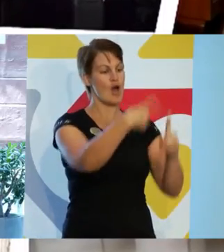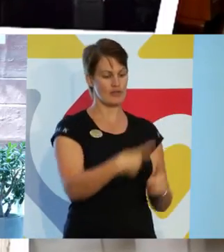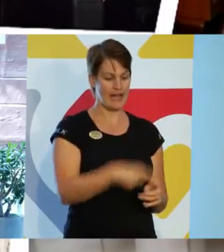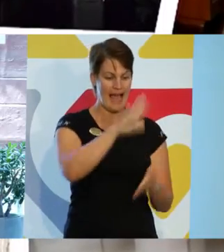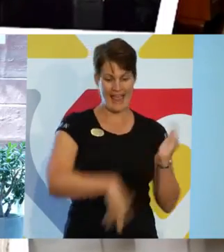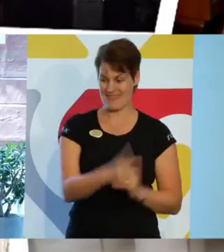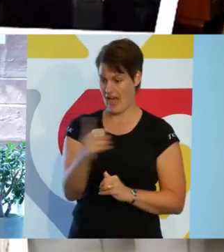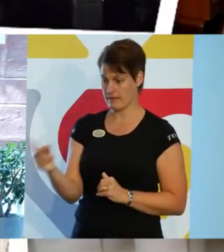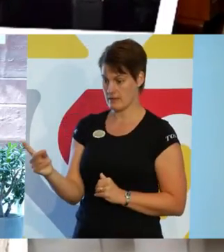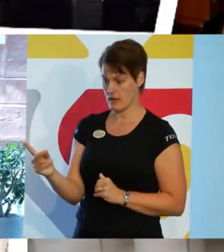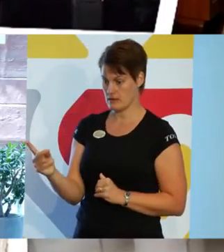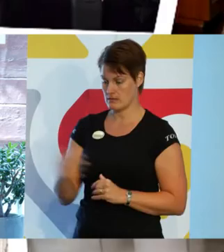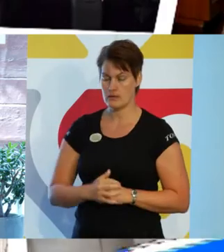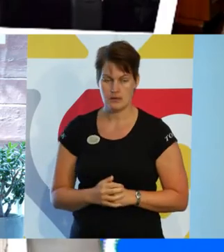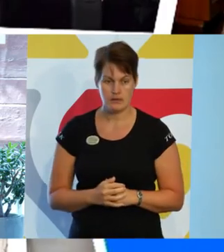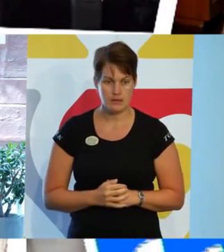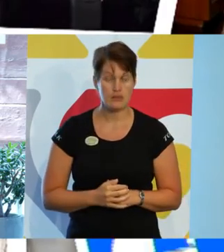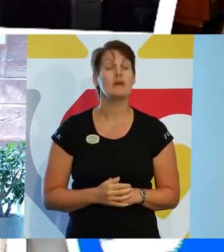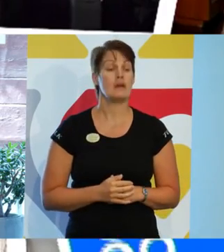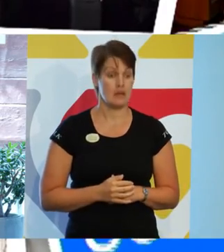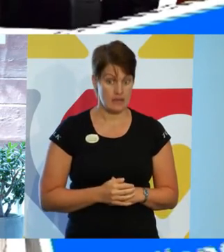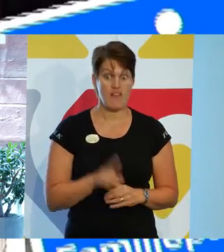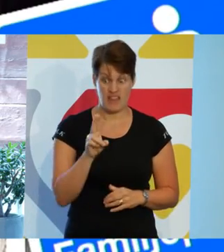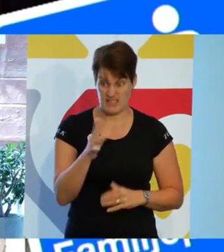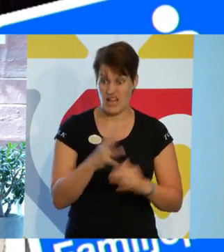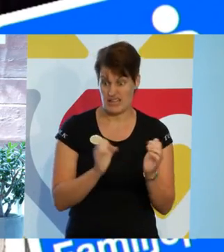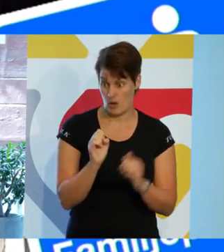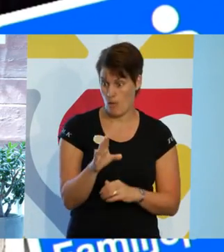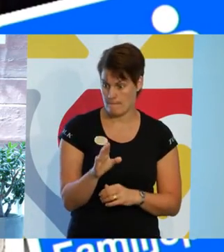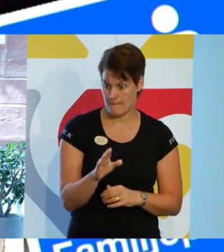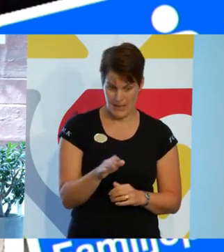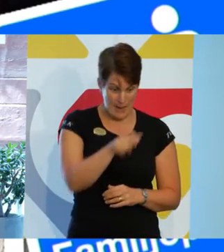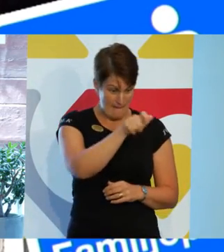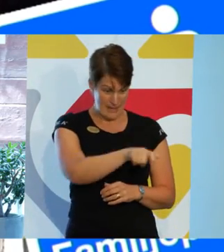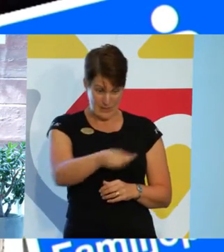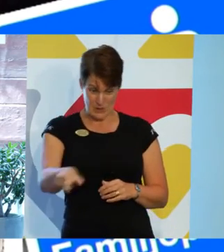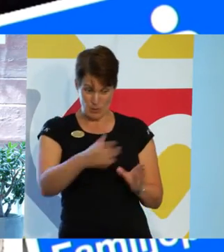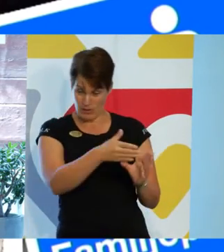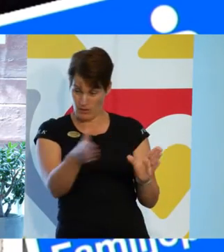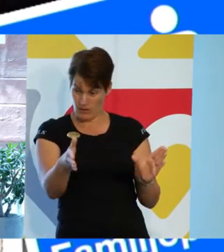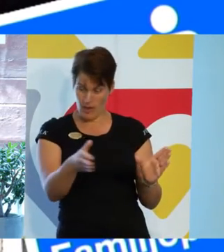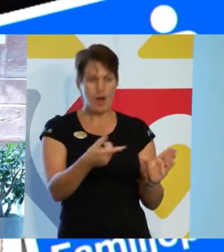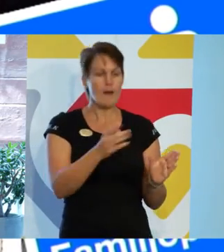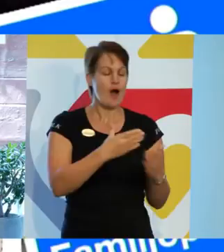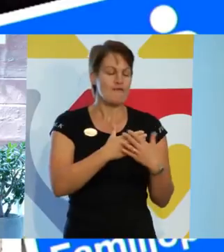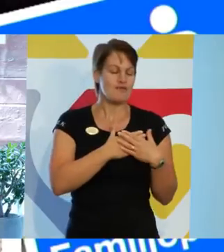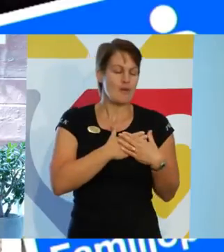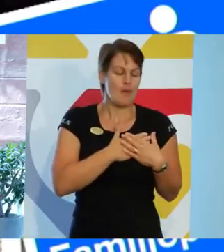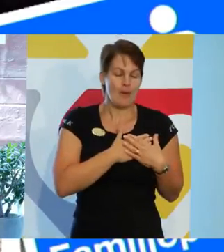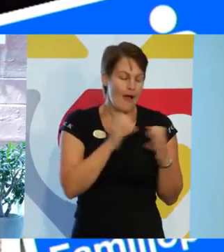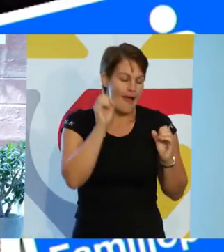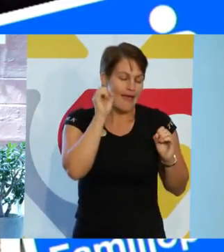människa på. Det kunde till och med handla om att personer vars förmåga att älska och känna